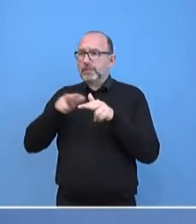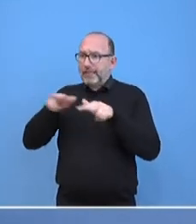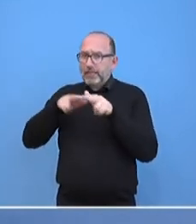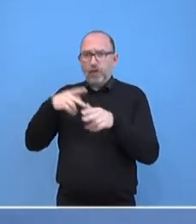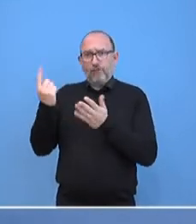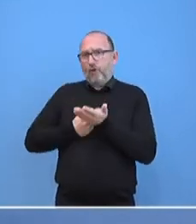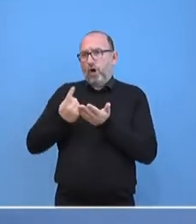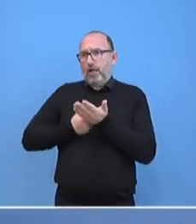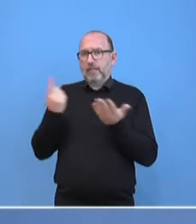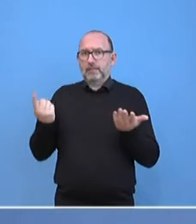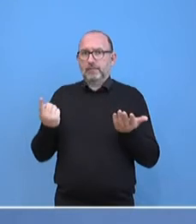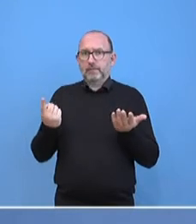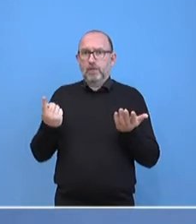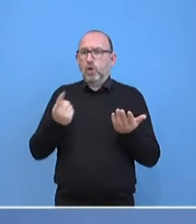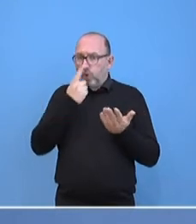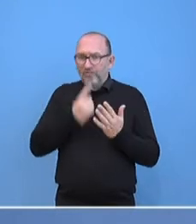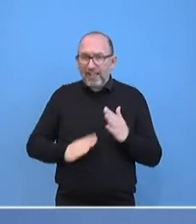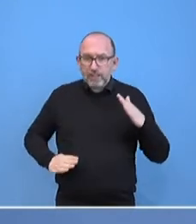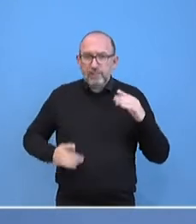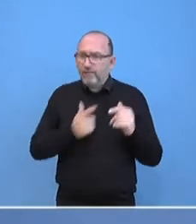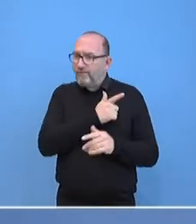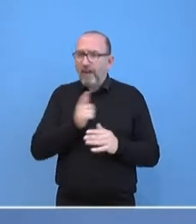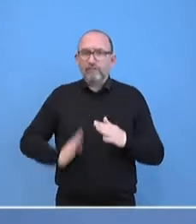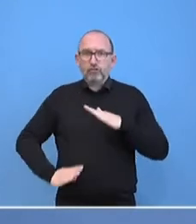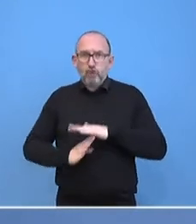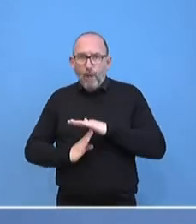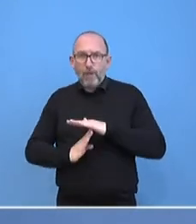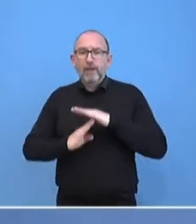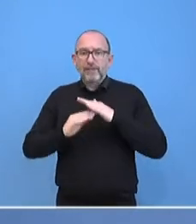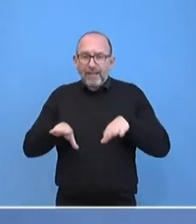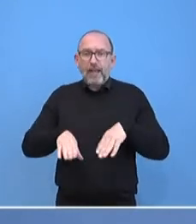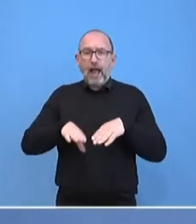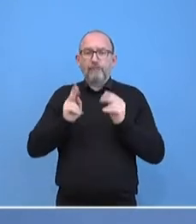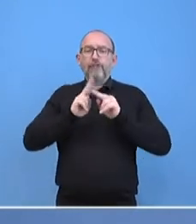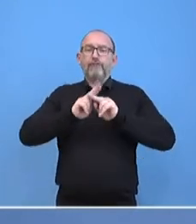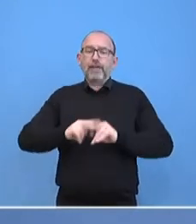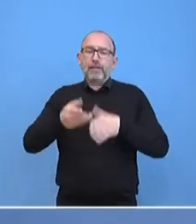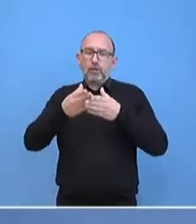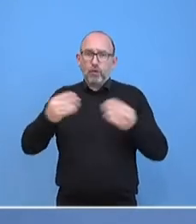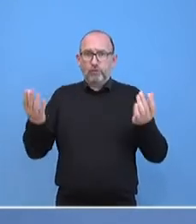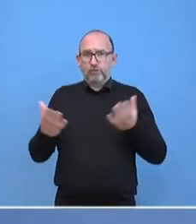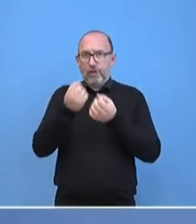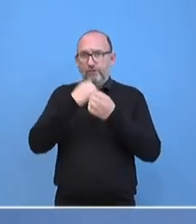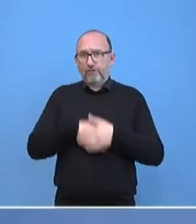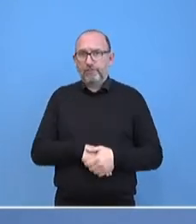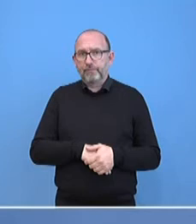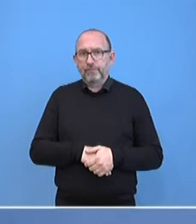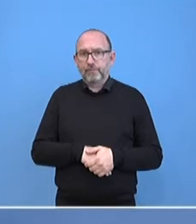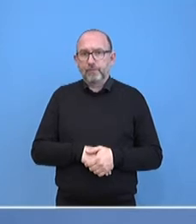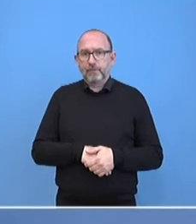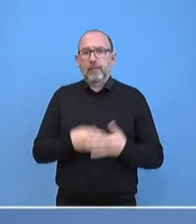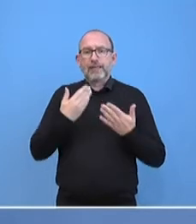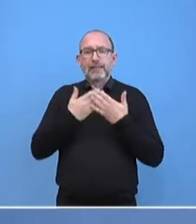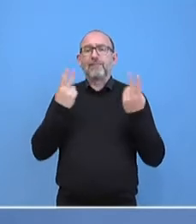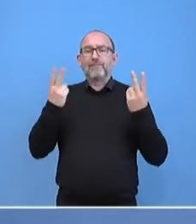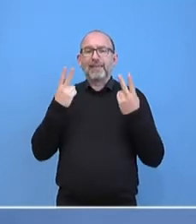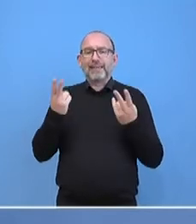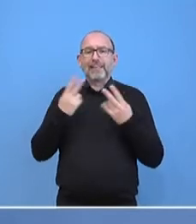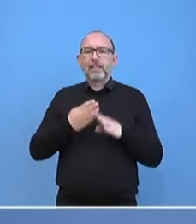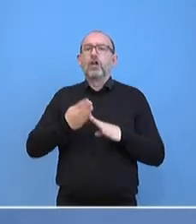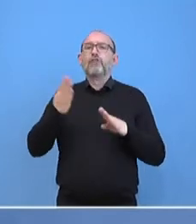Und nur von dort aus kann es dann zu einer friedlichen Lösung dieses Konflikts kommen. Es ist wichtig, dass man ohne Vorbedingungen in